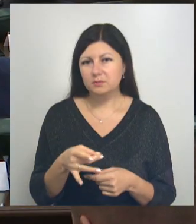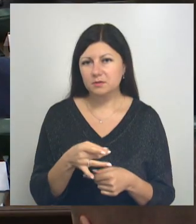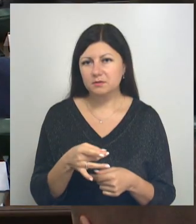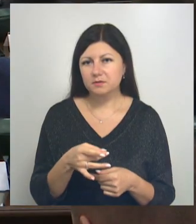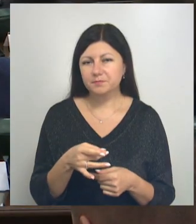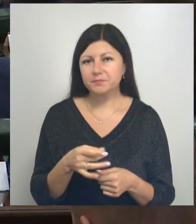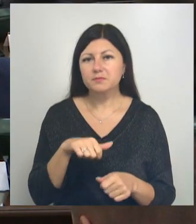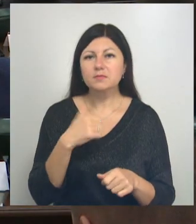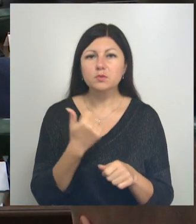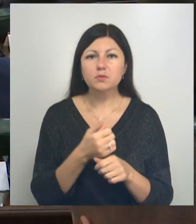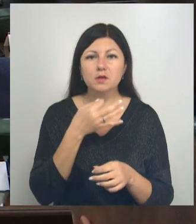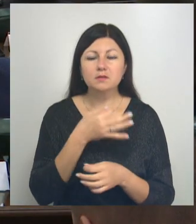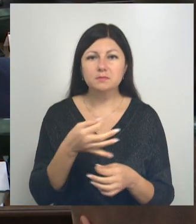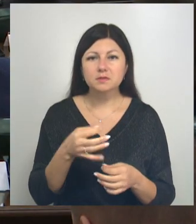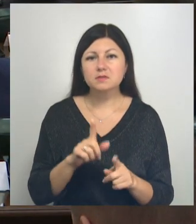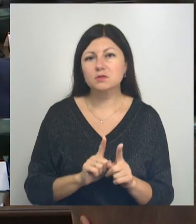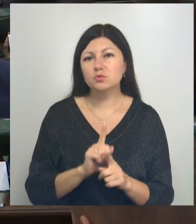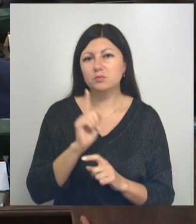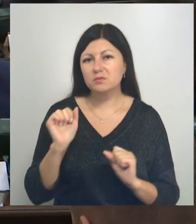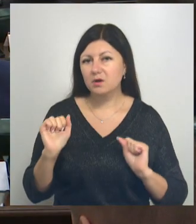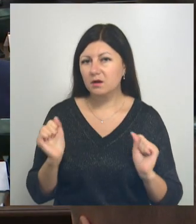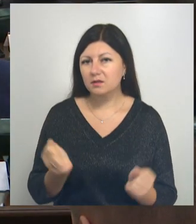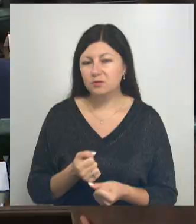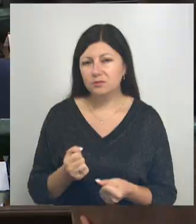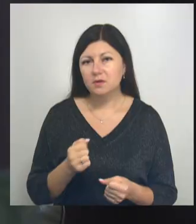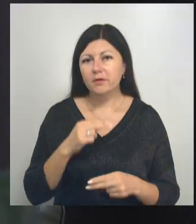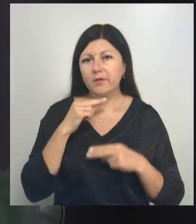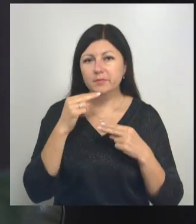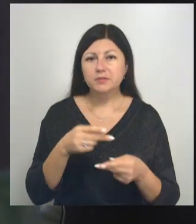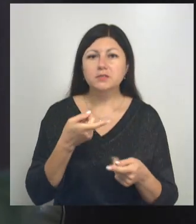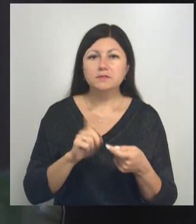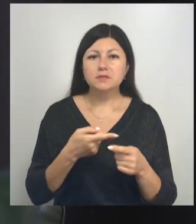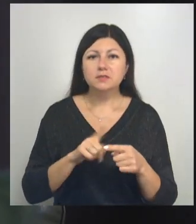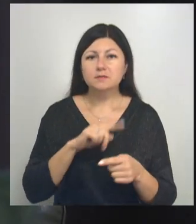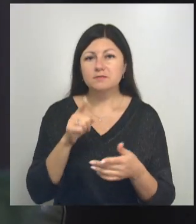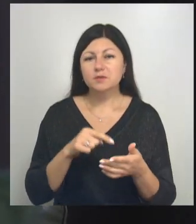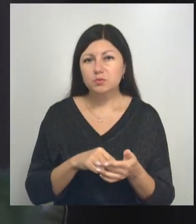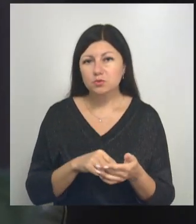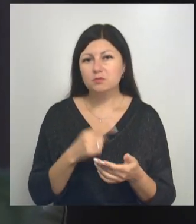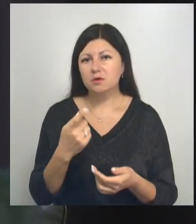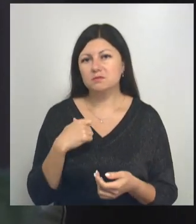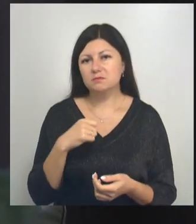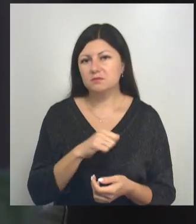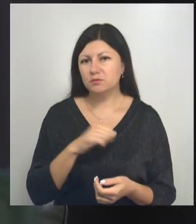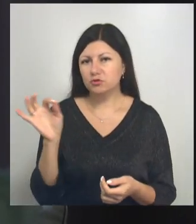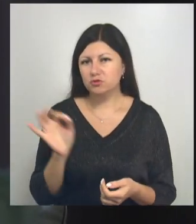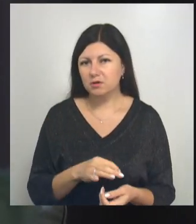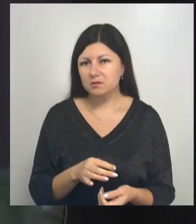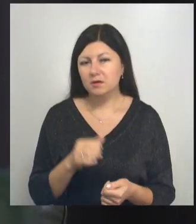Губернатор отметил, с наступлением холодов обращения, связанные с этим вопросом, одни из самых частых.